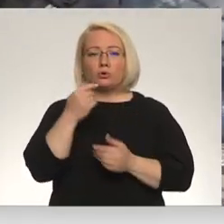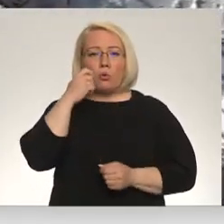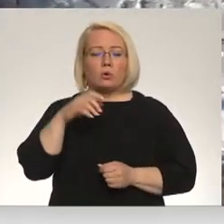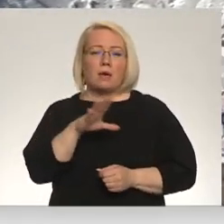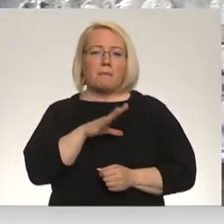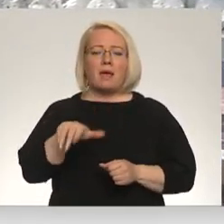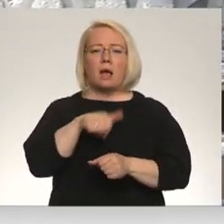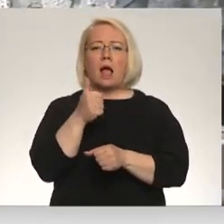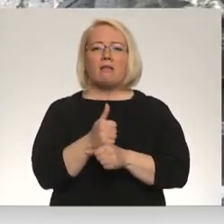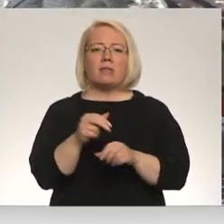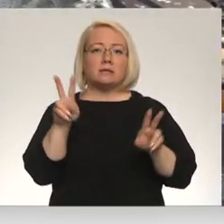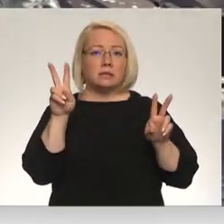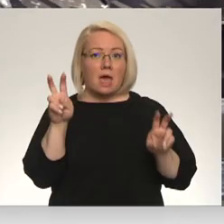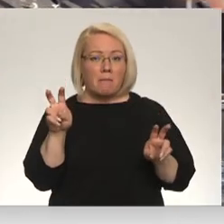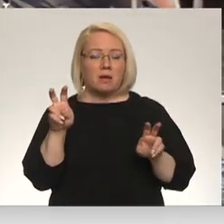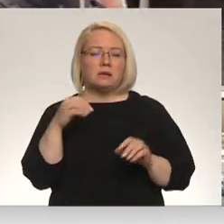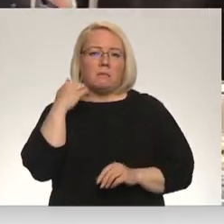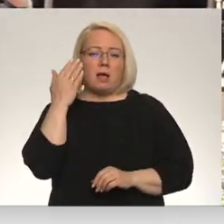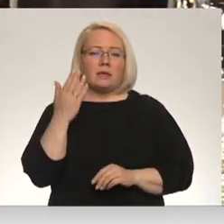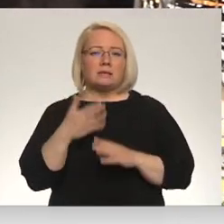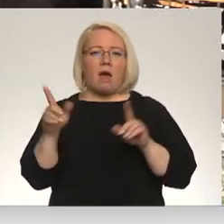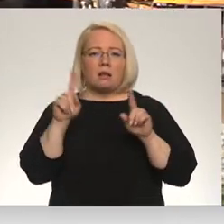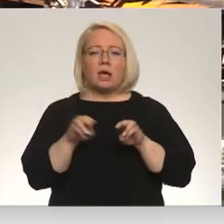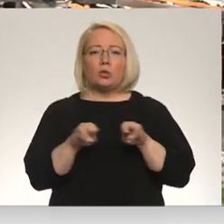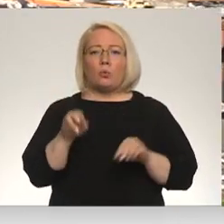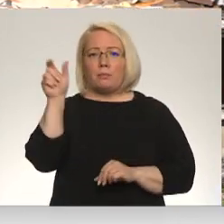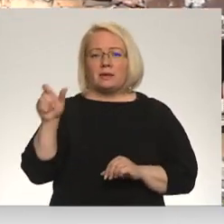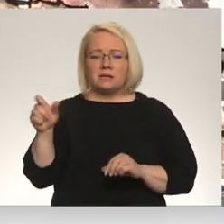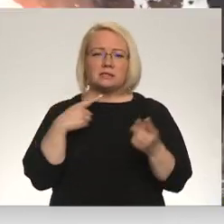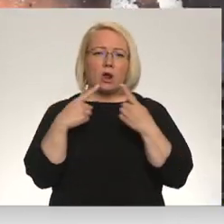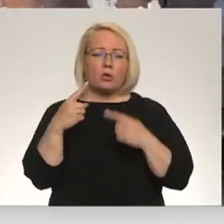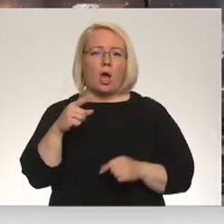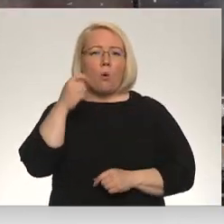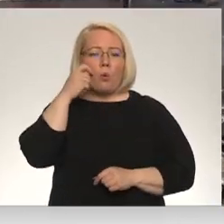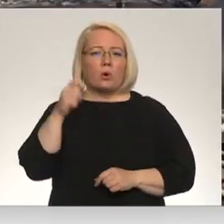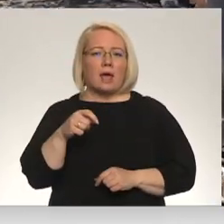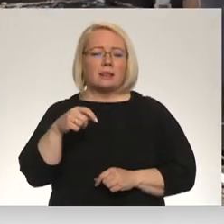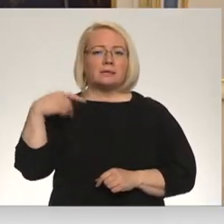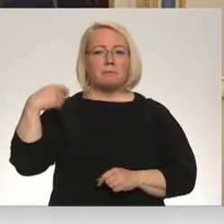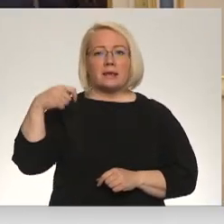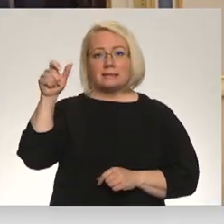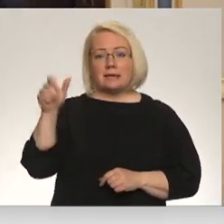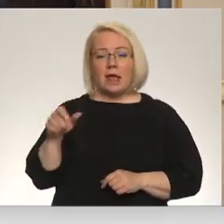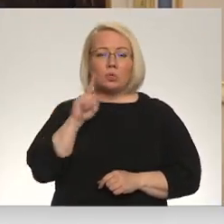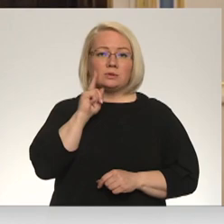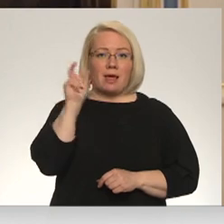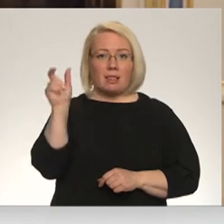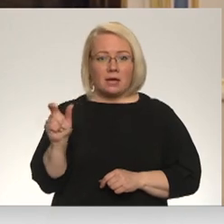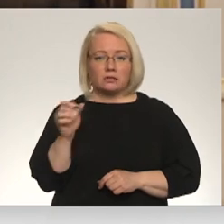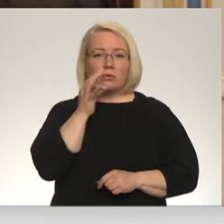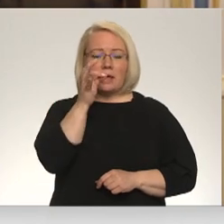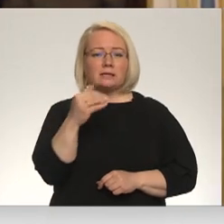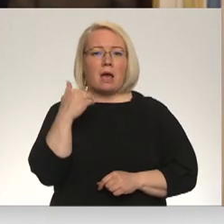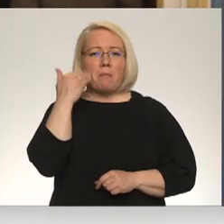arī viens no gāvnajiem tematiem. Baltijas ārlietu ministru sarunā ar Ukraiņas prezidentu Volodimīru Zelenski, kurš sacīja, ka Baltijas